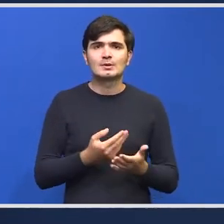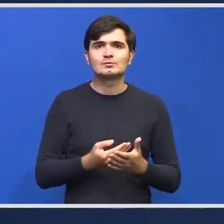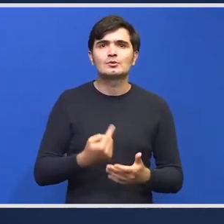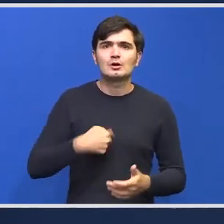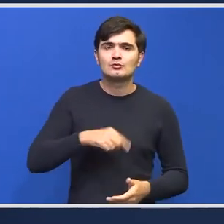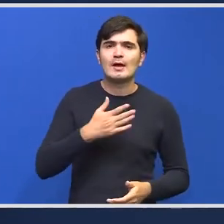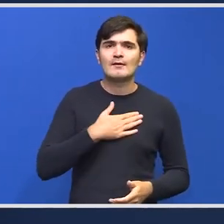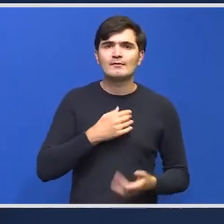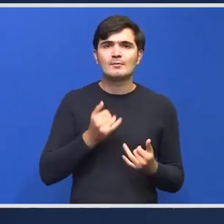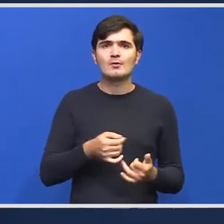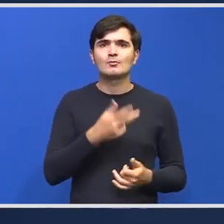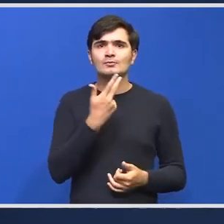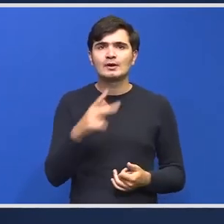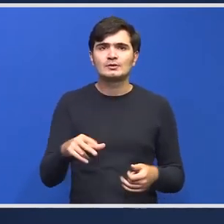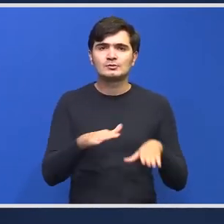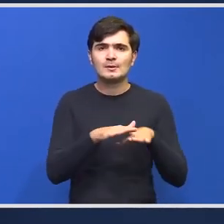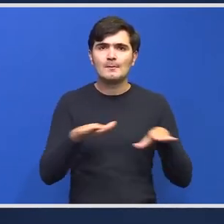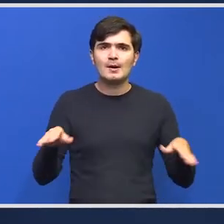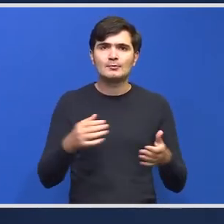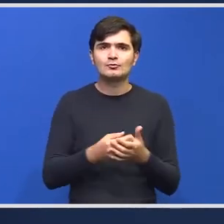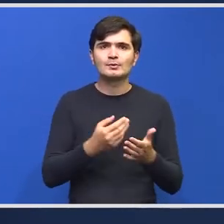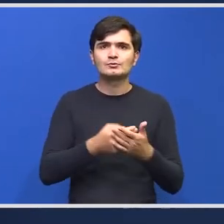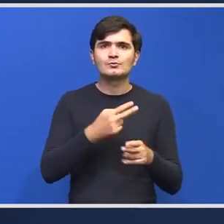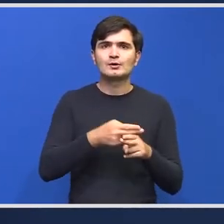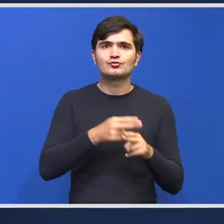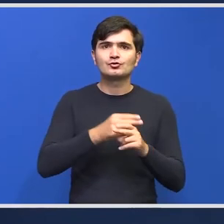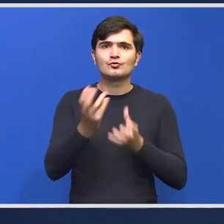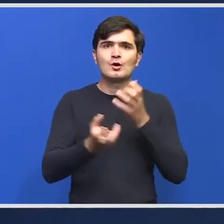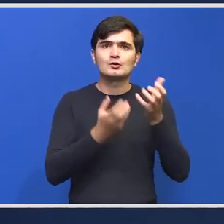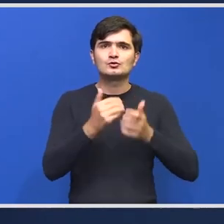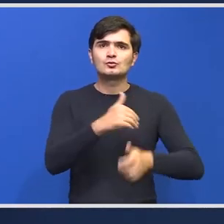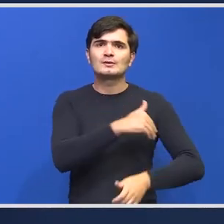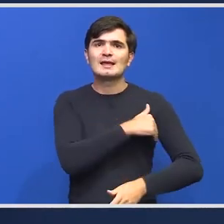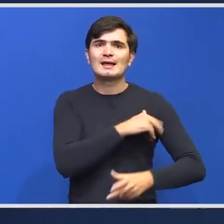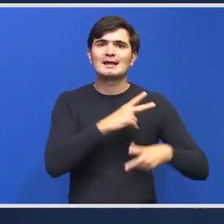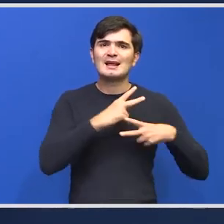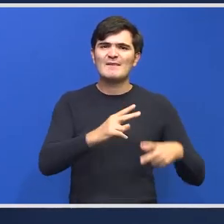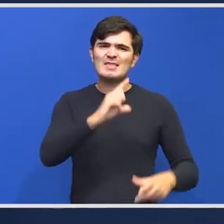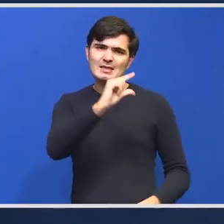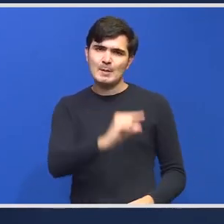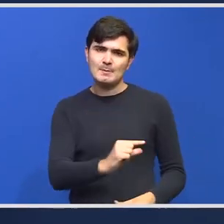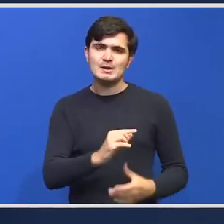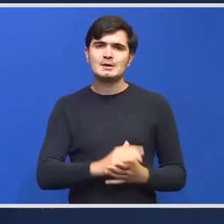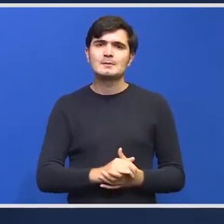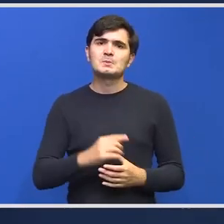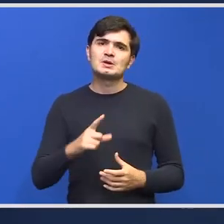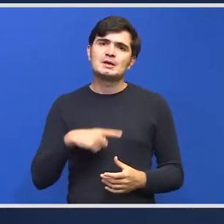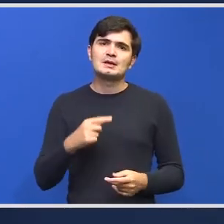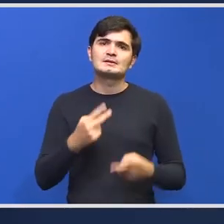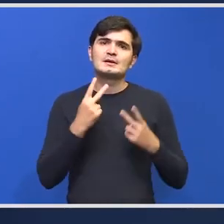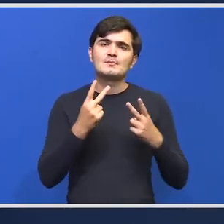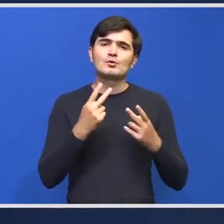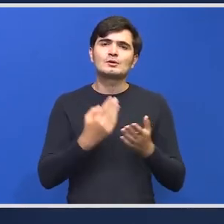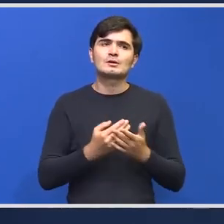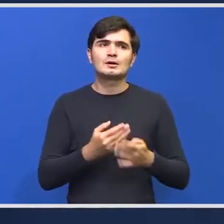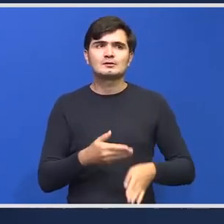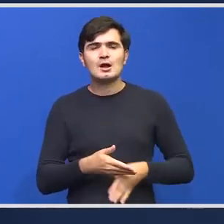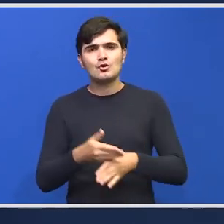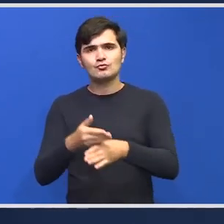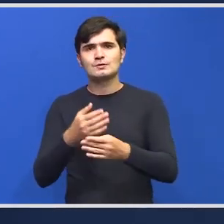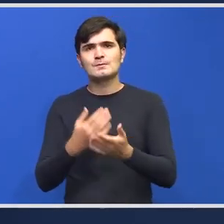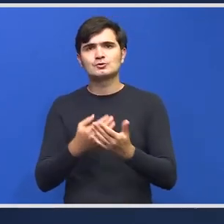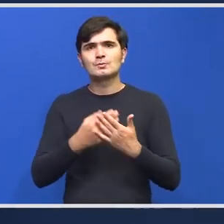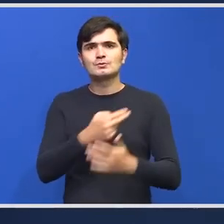destinate pacienților cu arsuri de gravitate mai mică este important să ajutăm și pentru